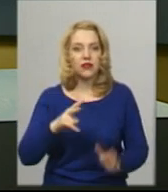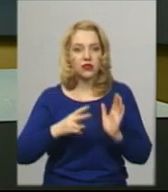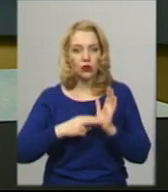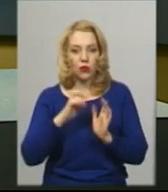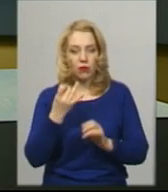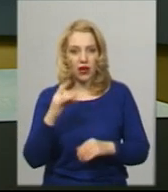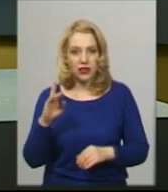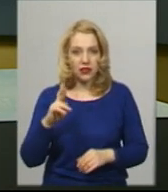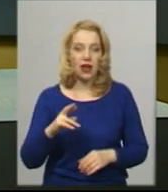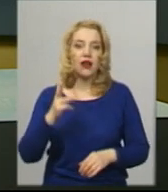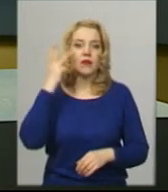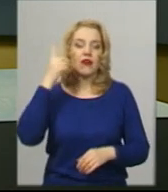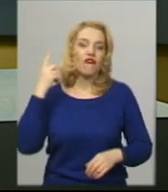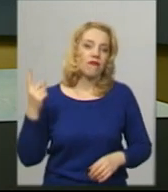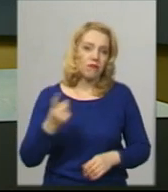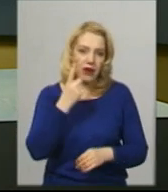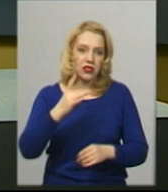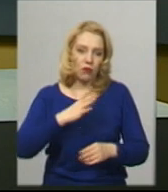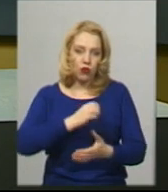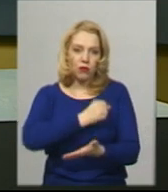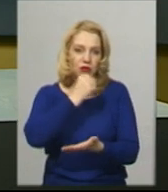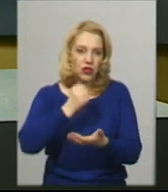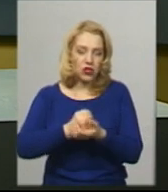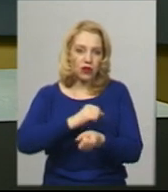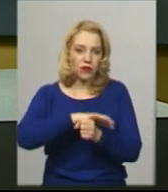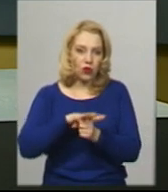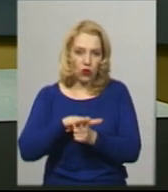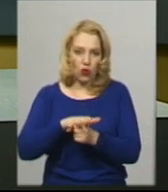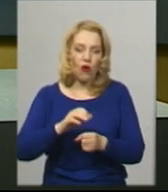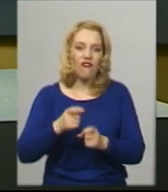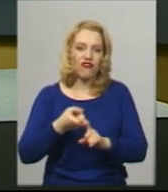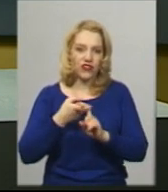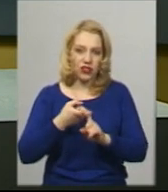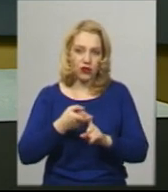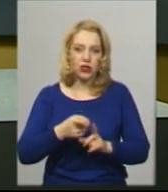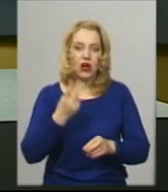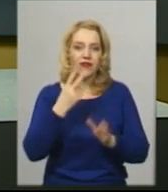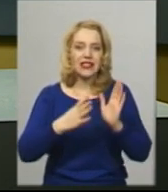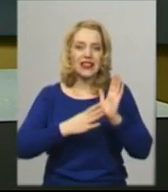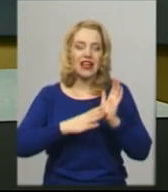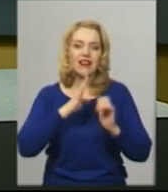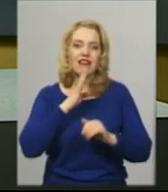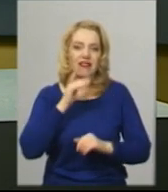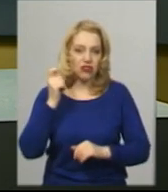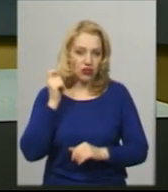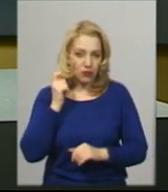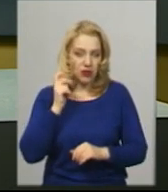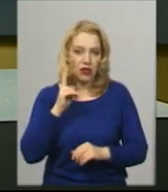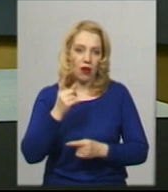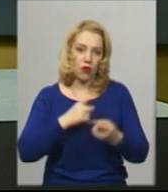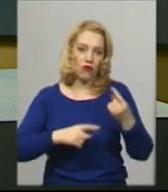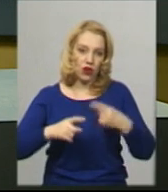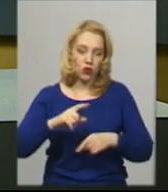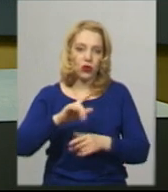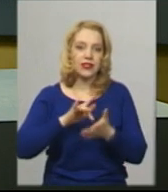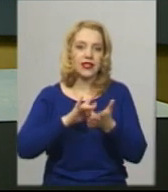Хмельниччині вперше підтвердили коронавірус COVID-19 у 29-річної хмельничанки, яка повернулася з туристичної подорожі